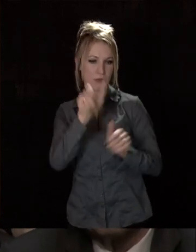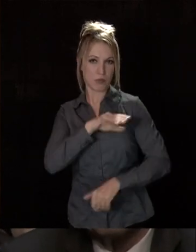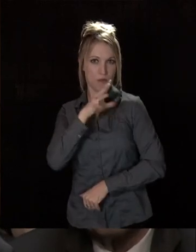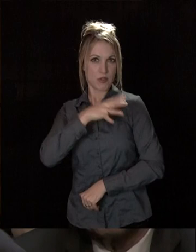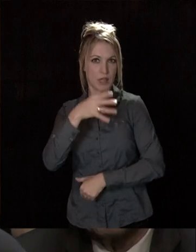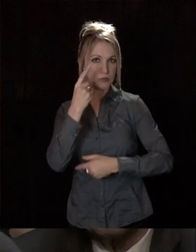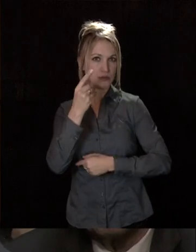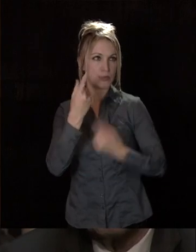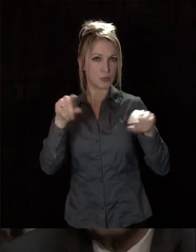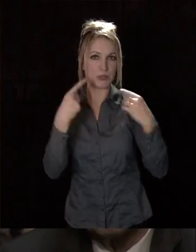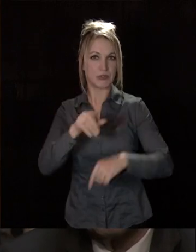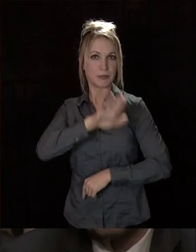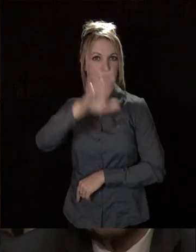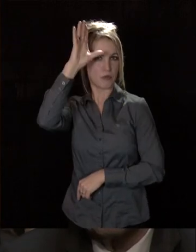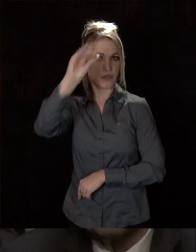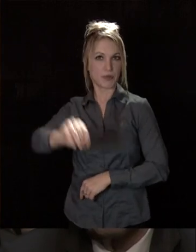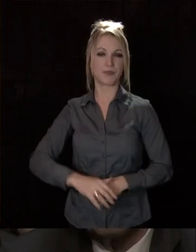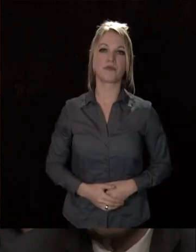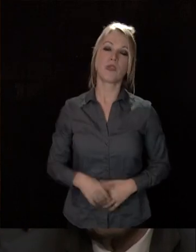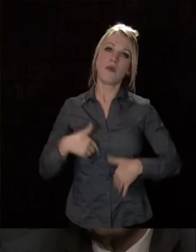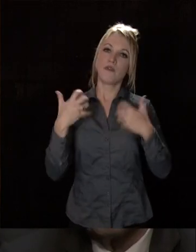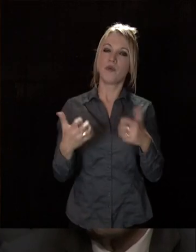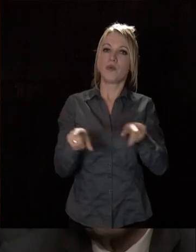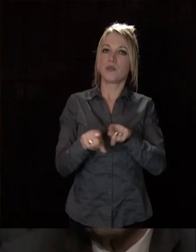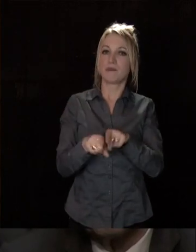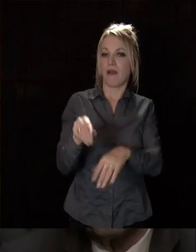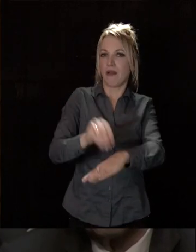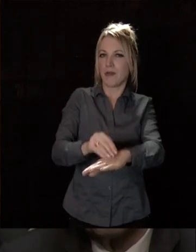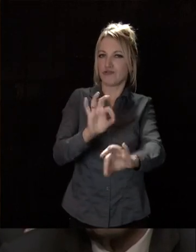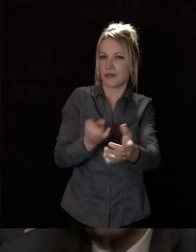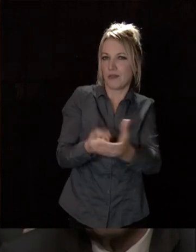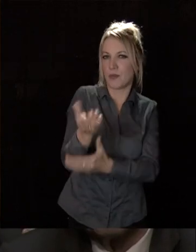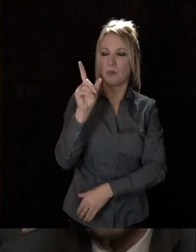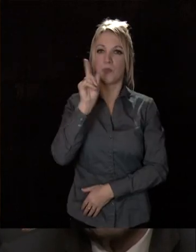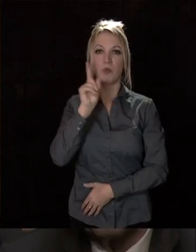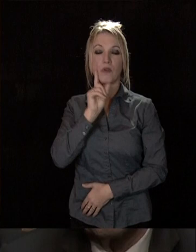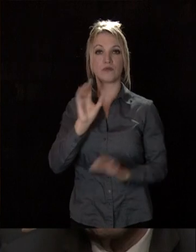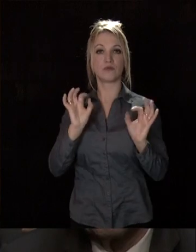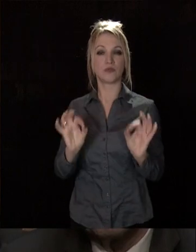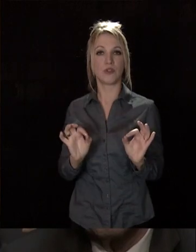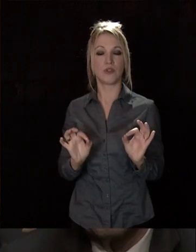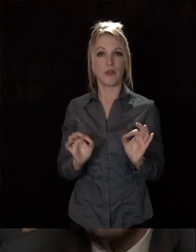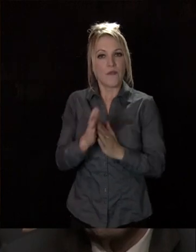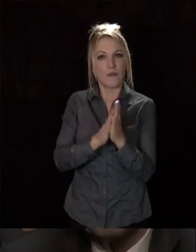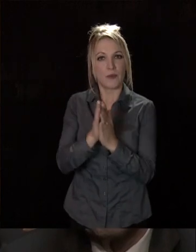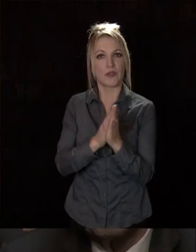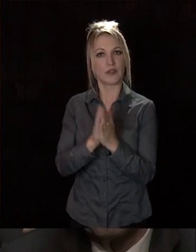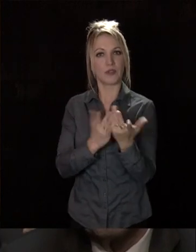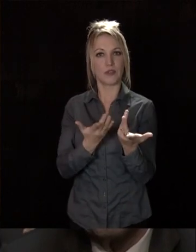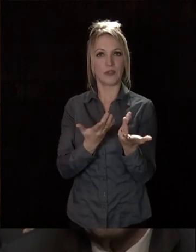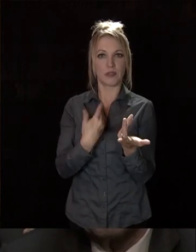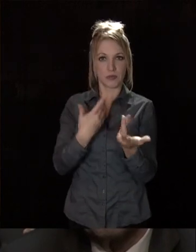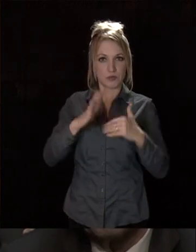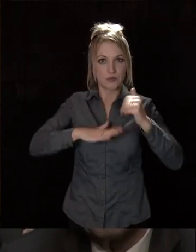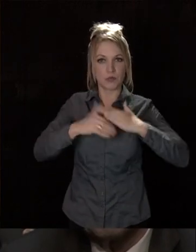musique. Je souhaiterais et je souhaitais effectuer ce rappel car il atteste du fait que la volonté et la